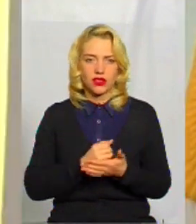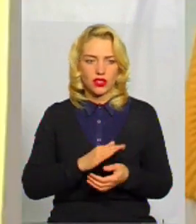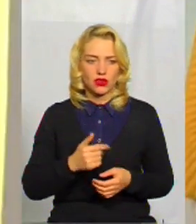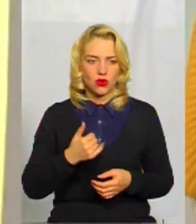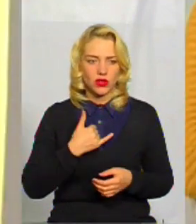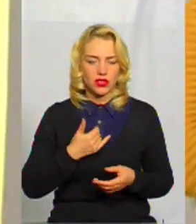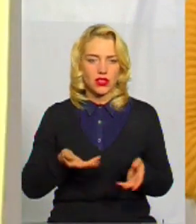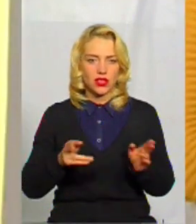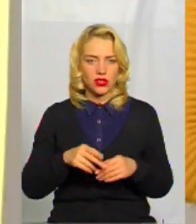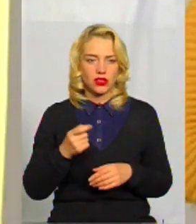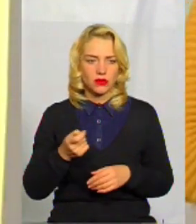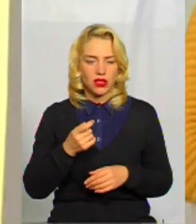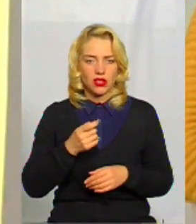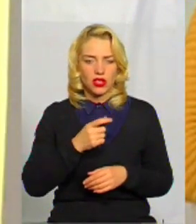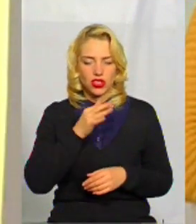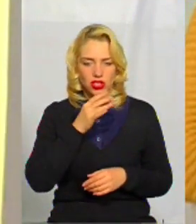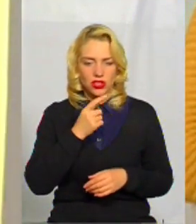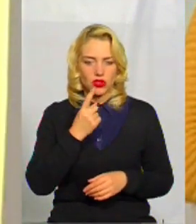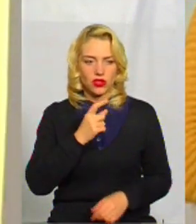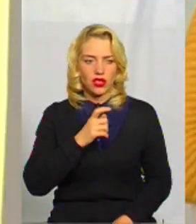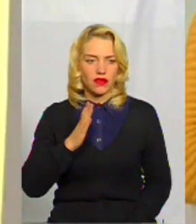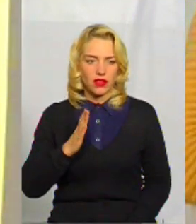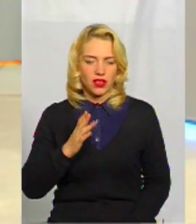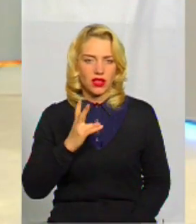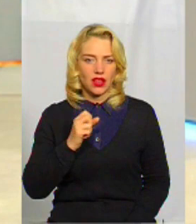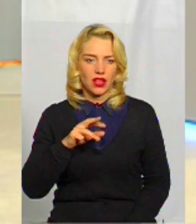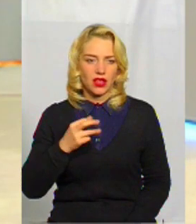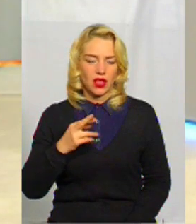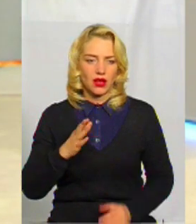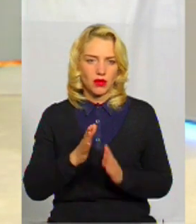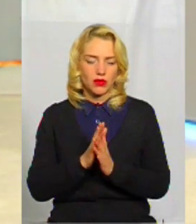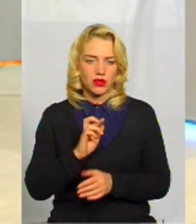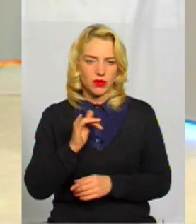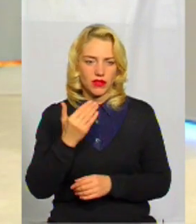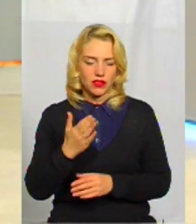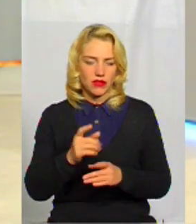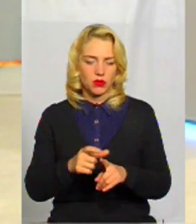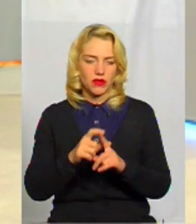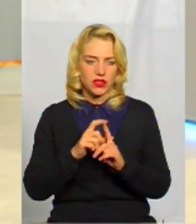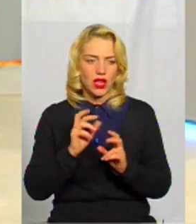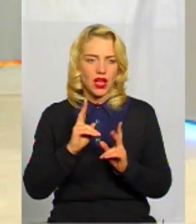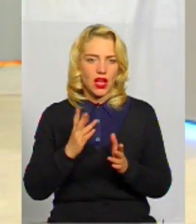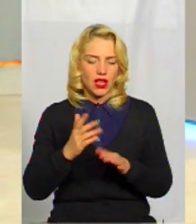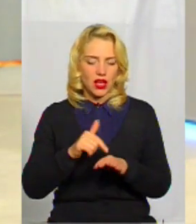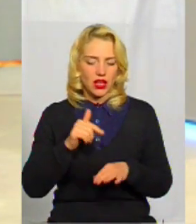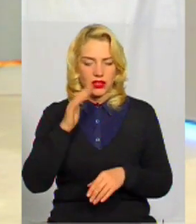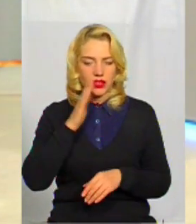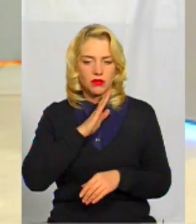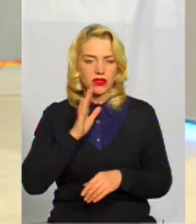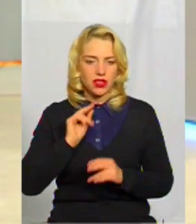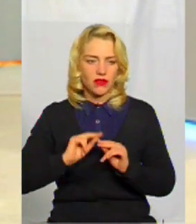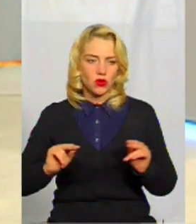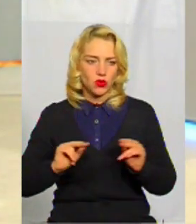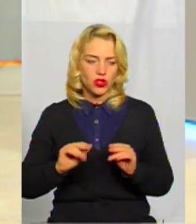залишилось зовсім мало часу. Буквально одна хвилиночка. Пані Наталі, хотів вас попросити дуже коротко відповісти. А яка реакція батьків та